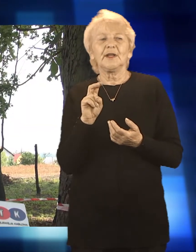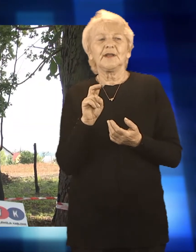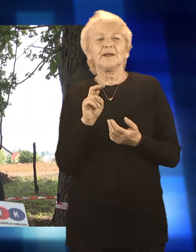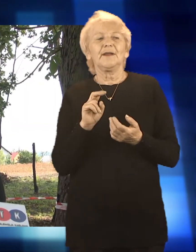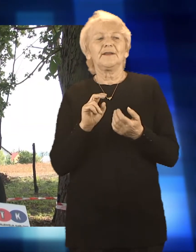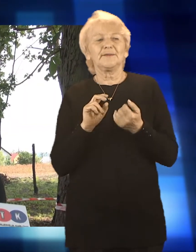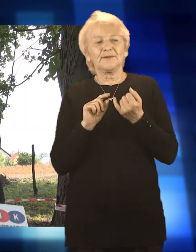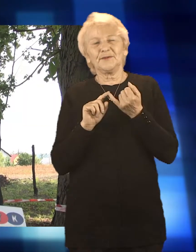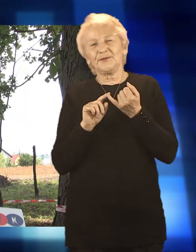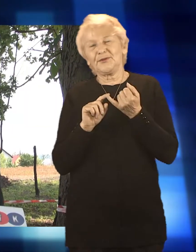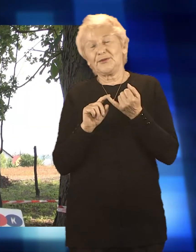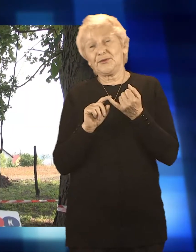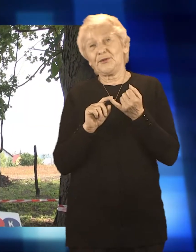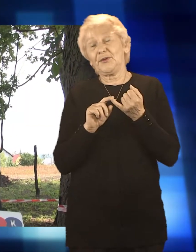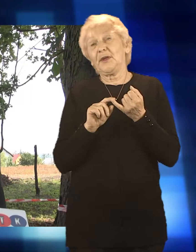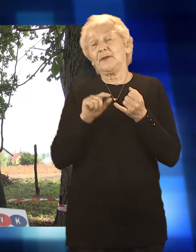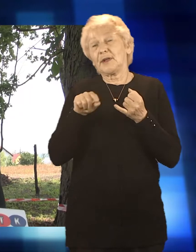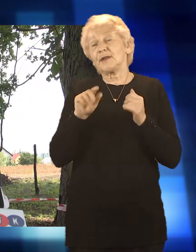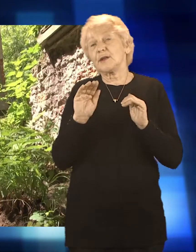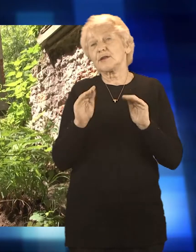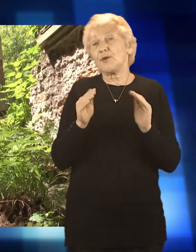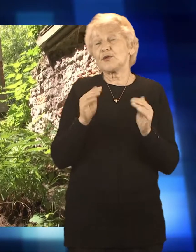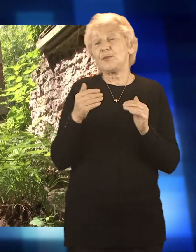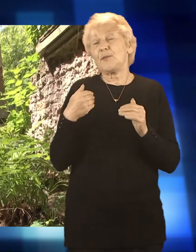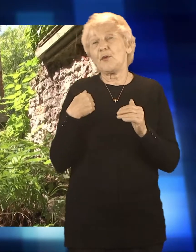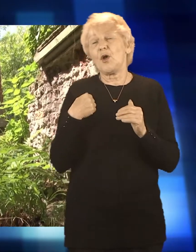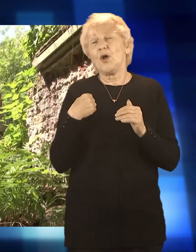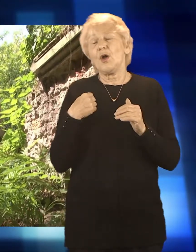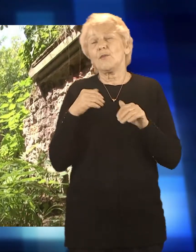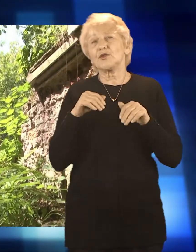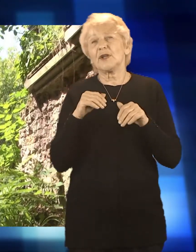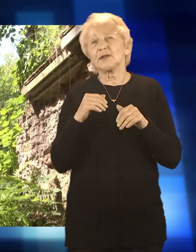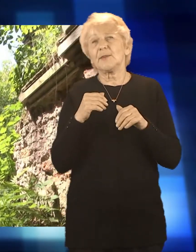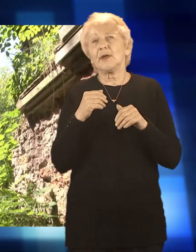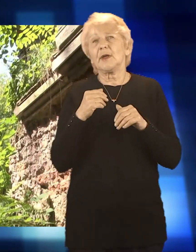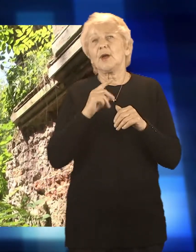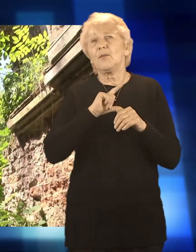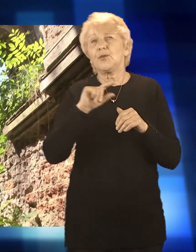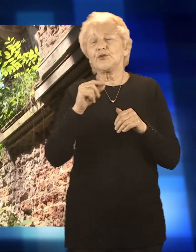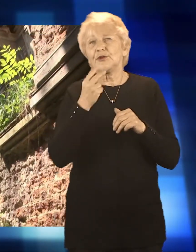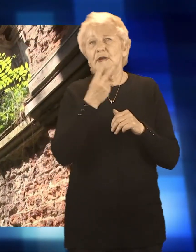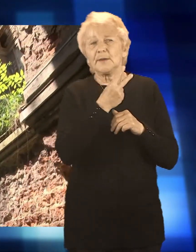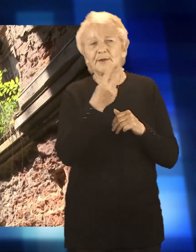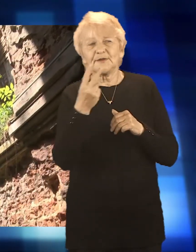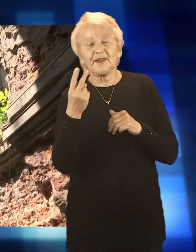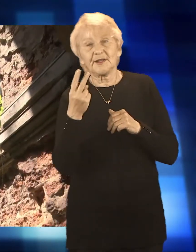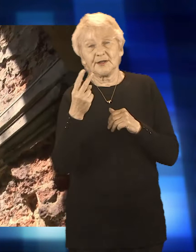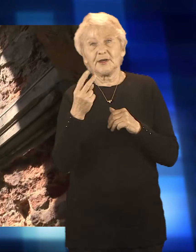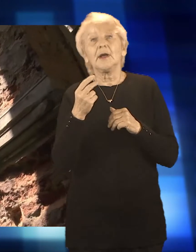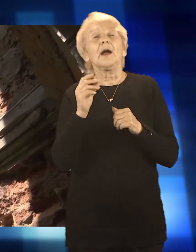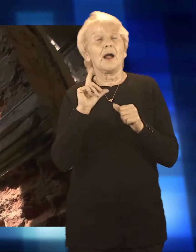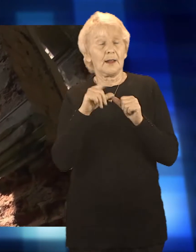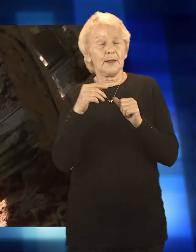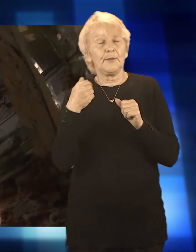oczyszczone i też w jakiś sposób udostępnione pod nadzorem. A w przyszłości będzie jeszcze lepiej, bo to dopiero pierwszy etap prac przy